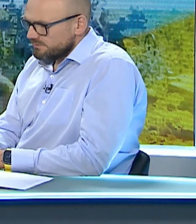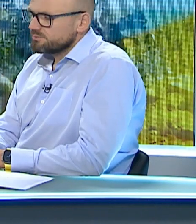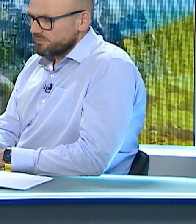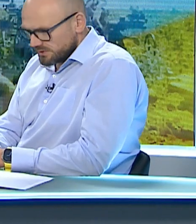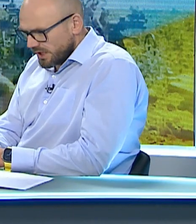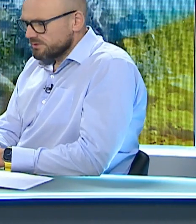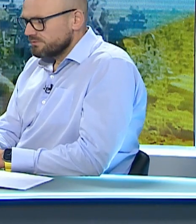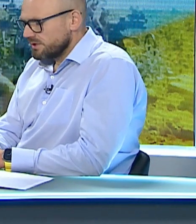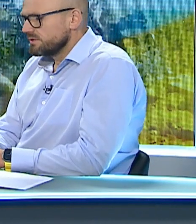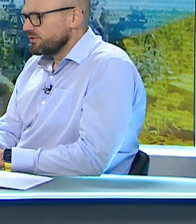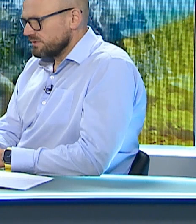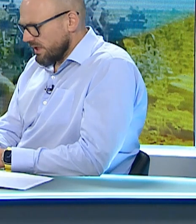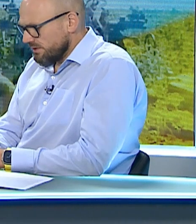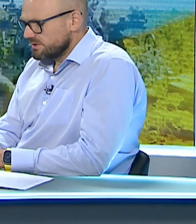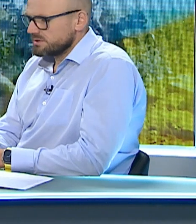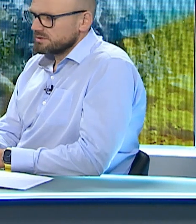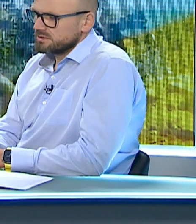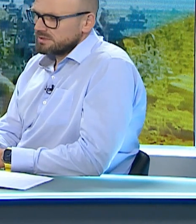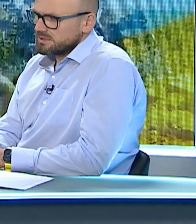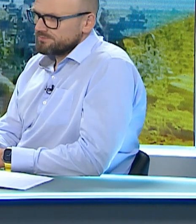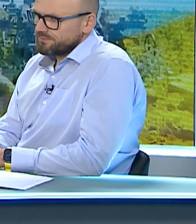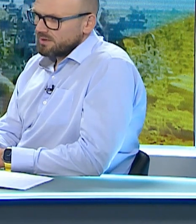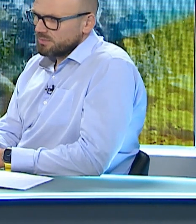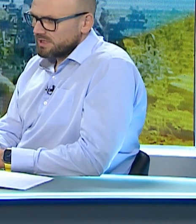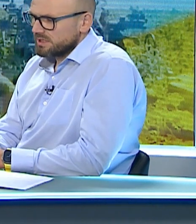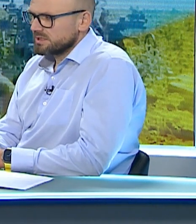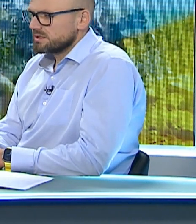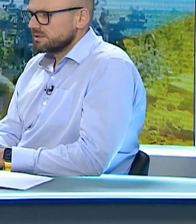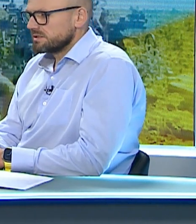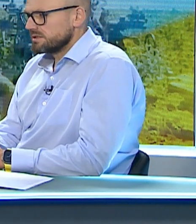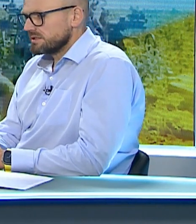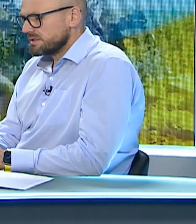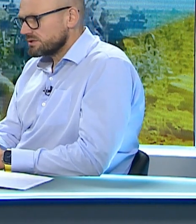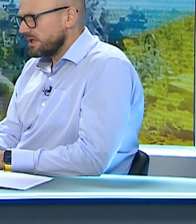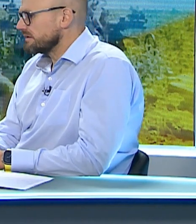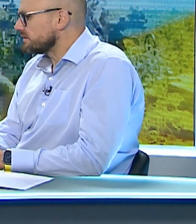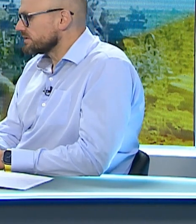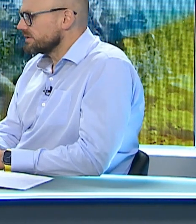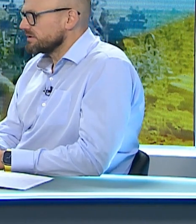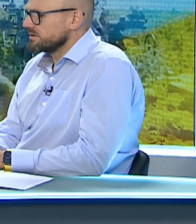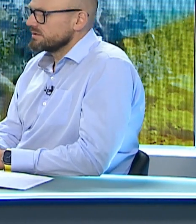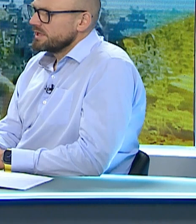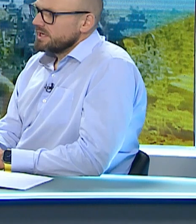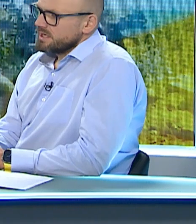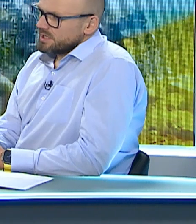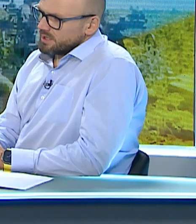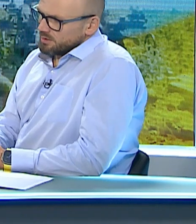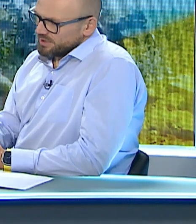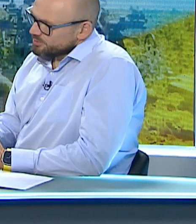Вони відповідають. Ми за останній тиждень